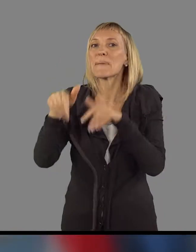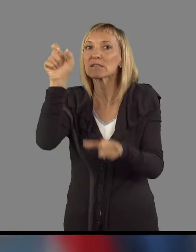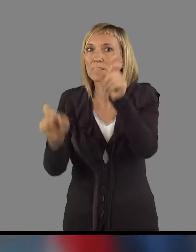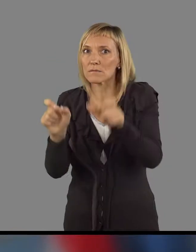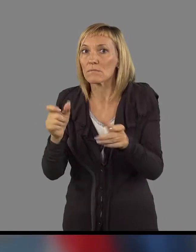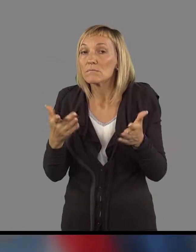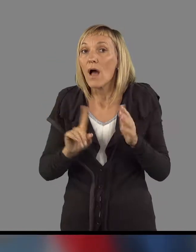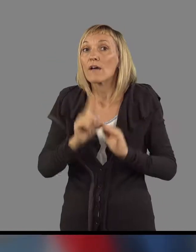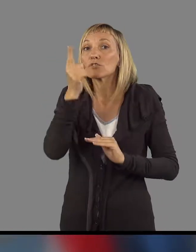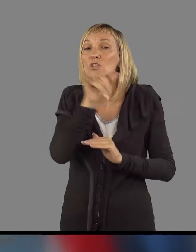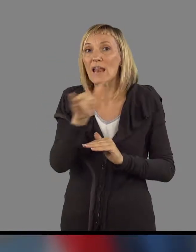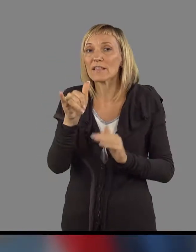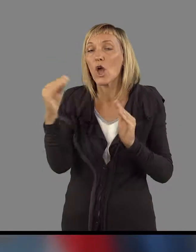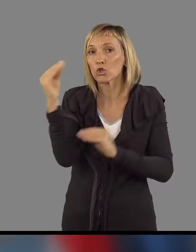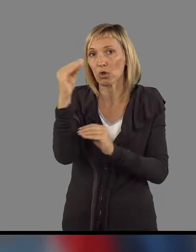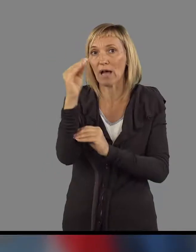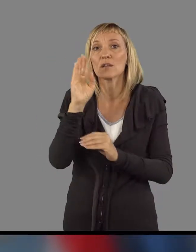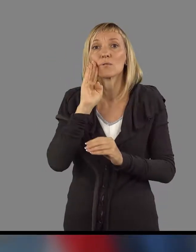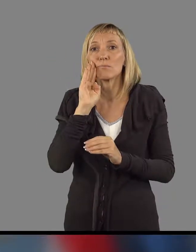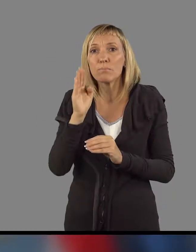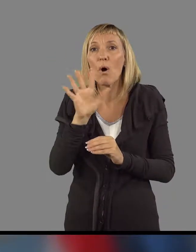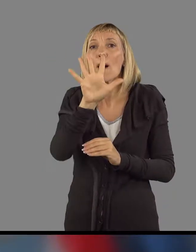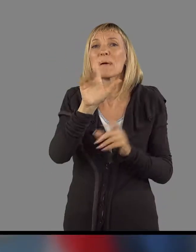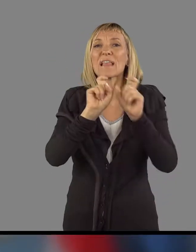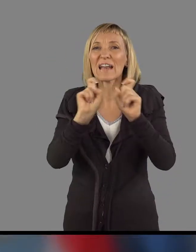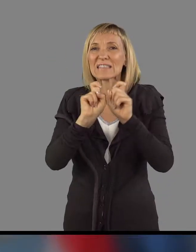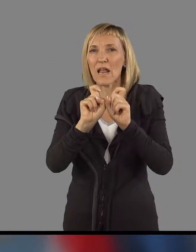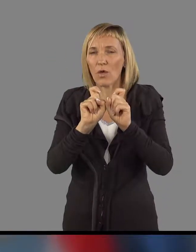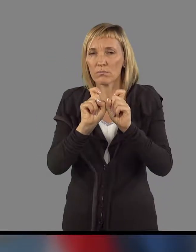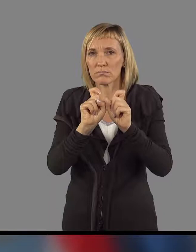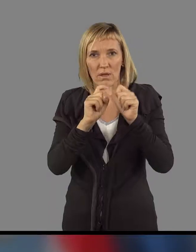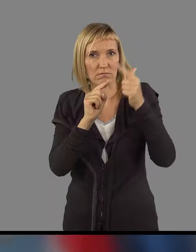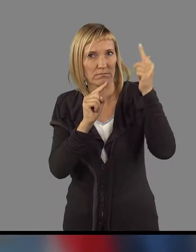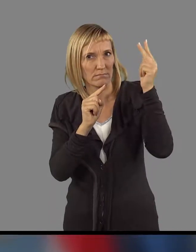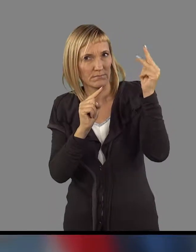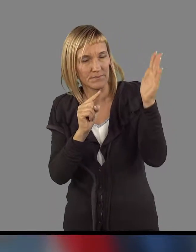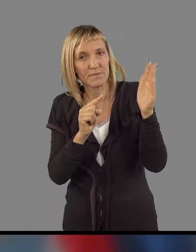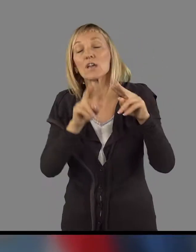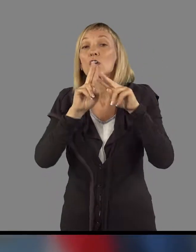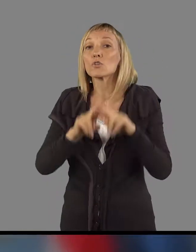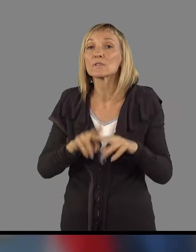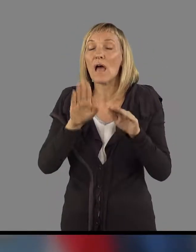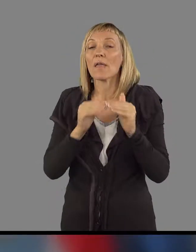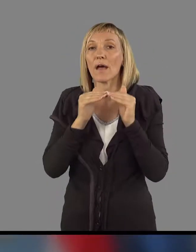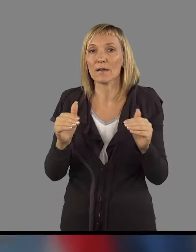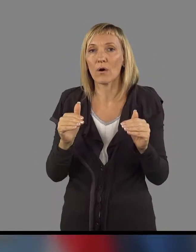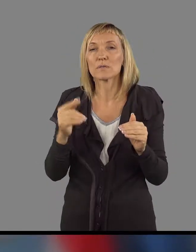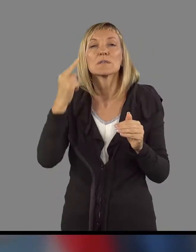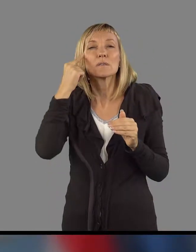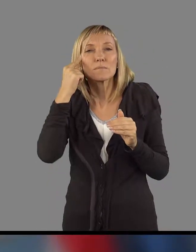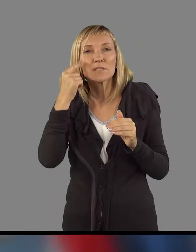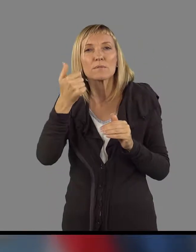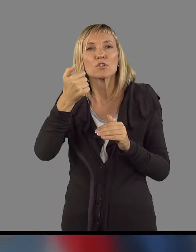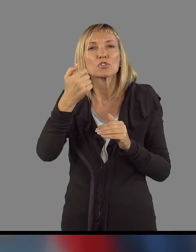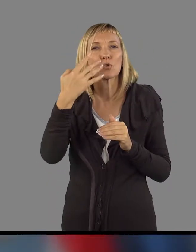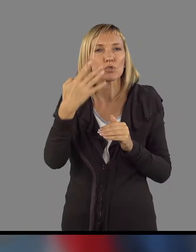Višina letnega dodatka bo v petih razredih in ostaja na ravni, mislim, da